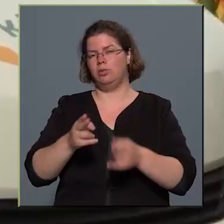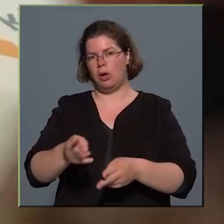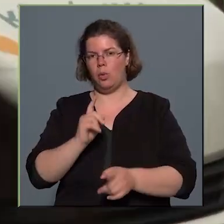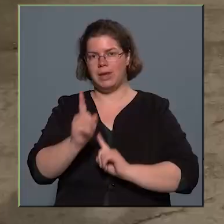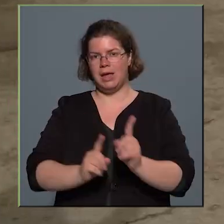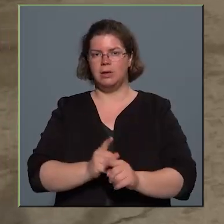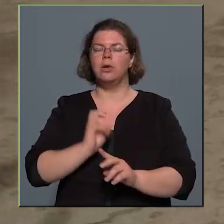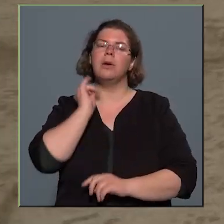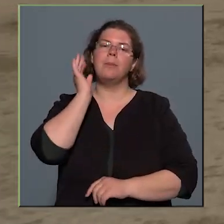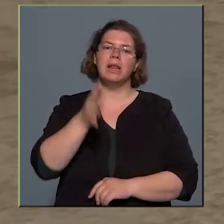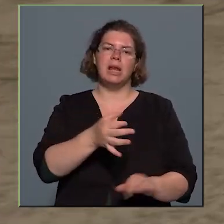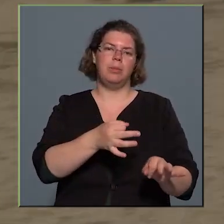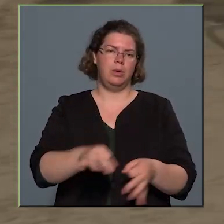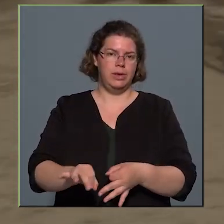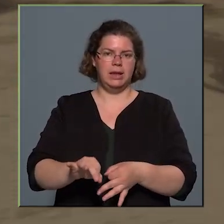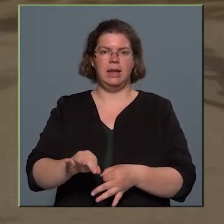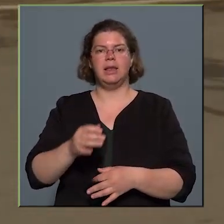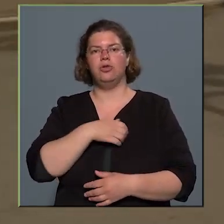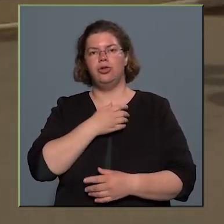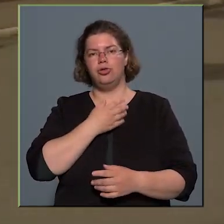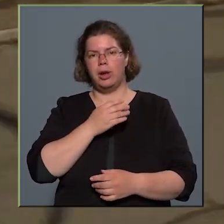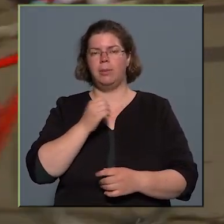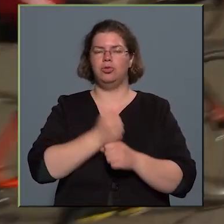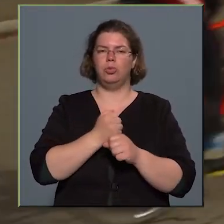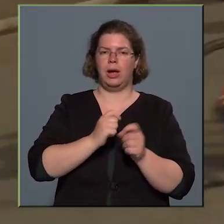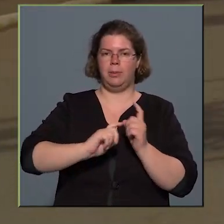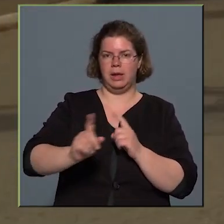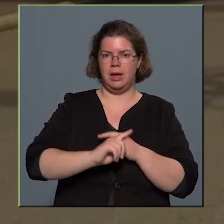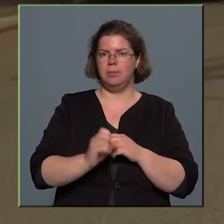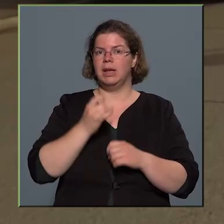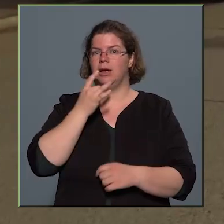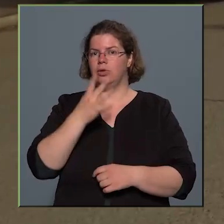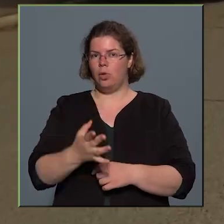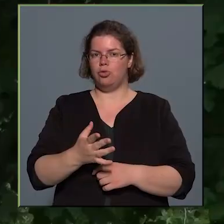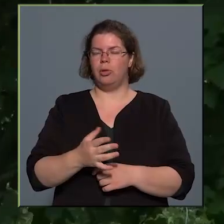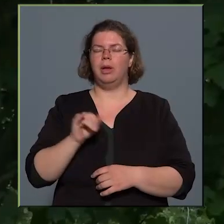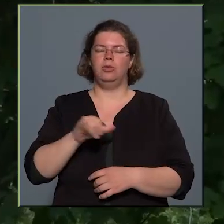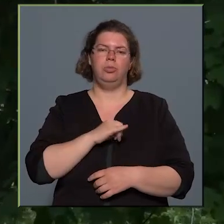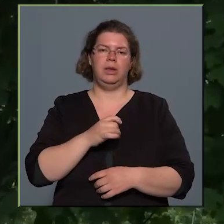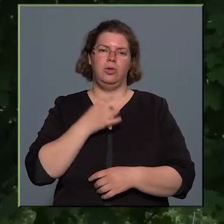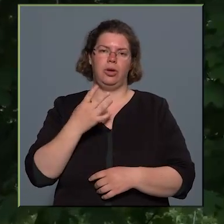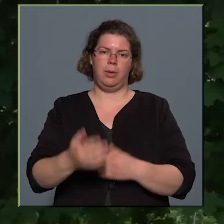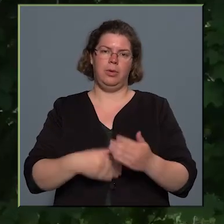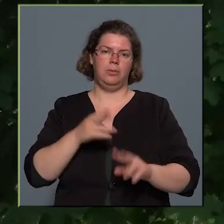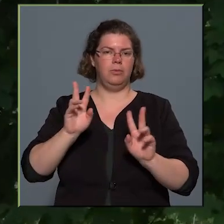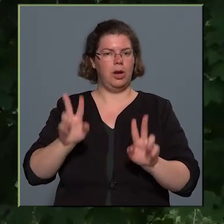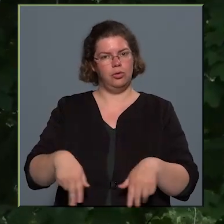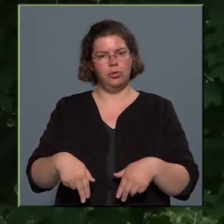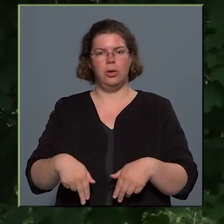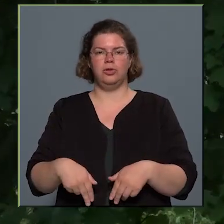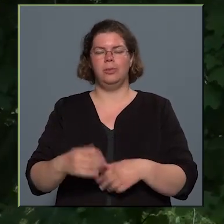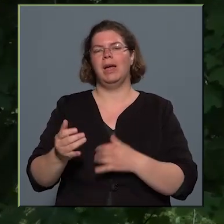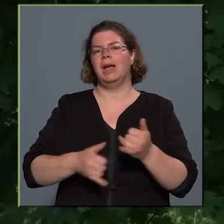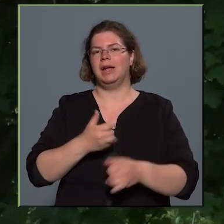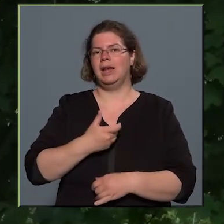ahhoz, hogyan mindennapi ügyintézés, iskolába és munkába járás minél gyorsabban és biztonságosabban valósulhasson meg a